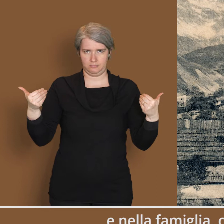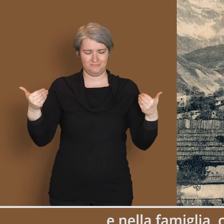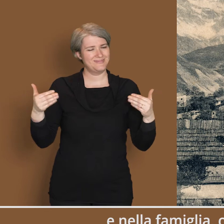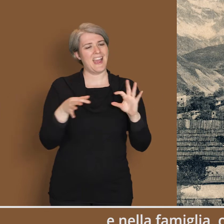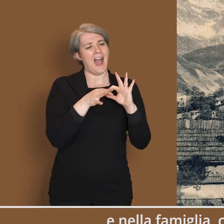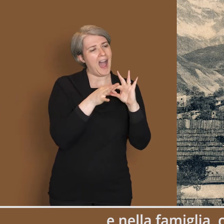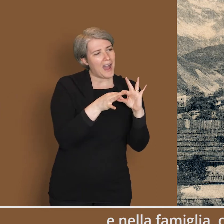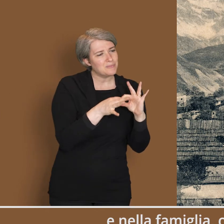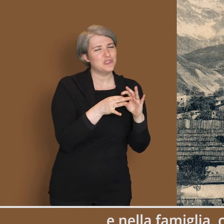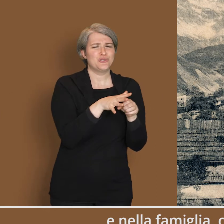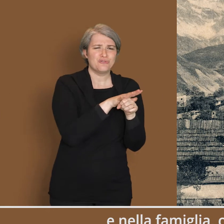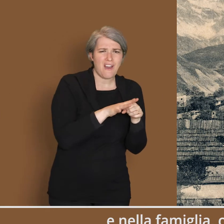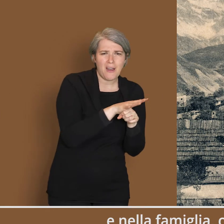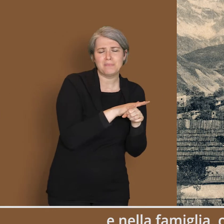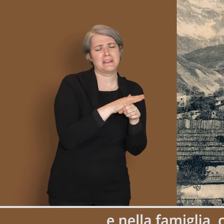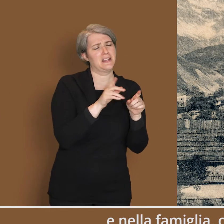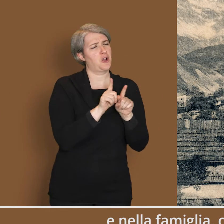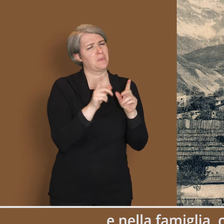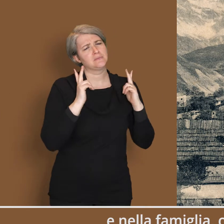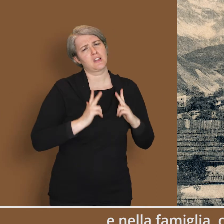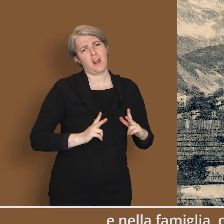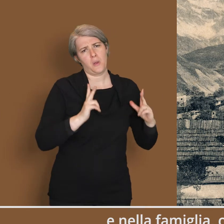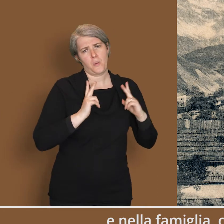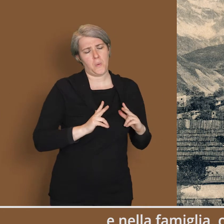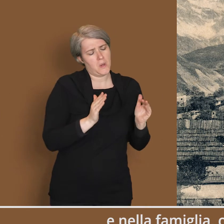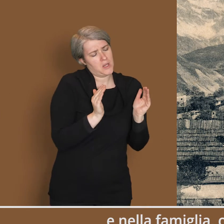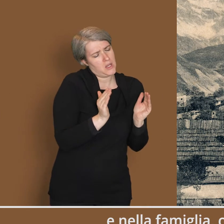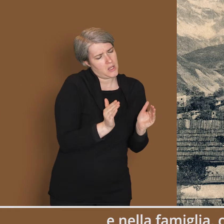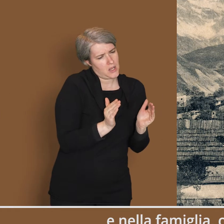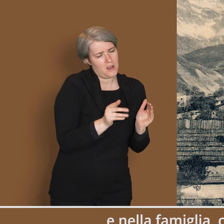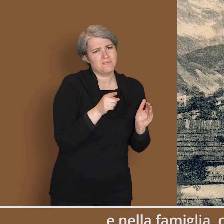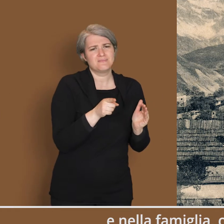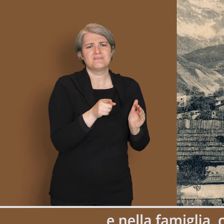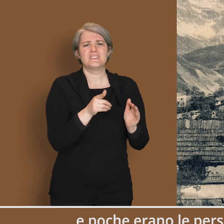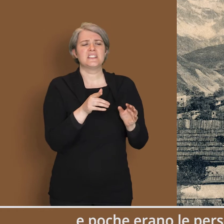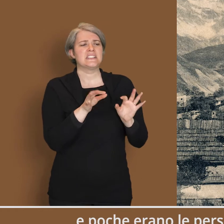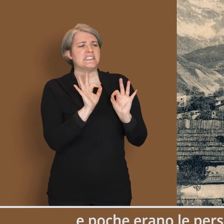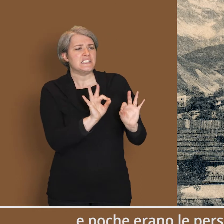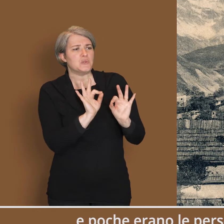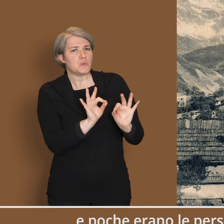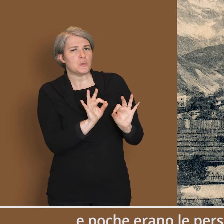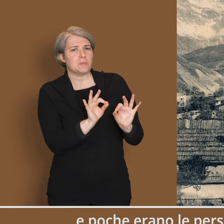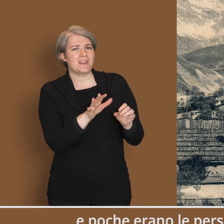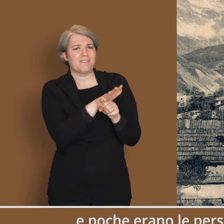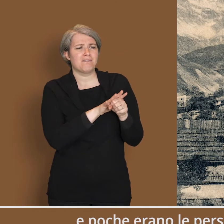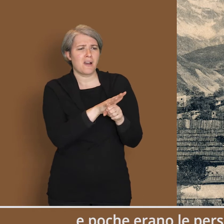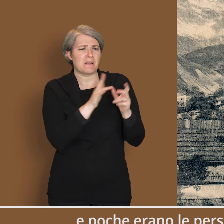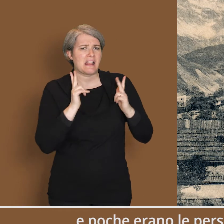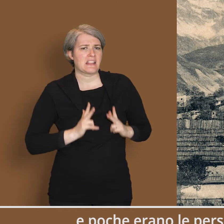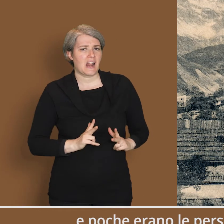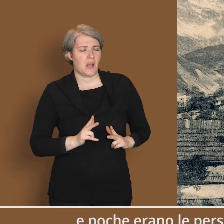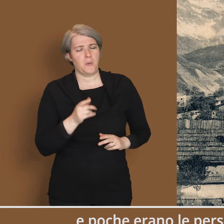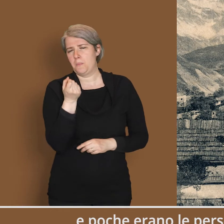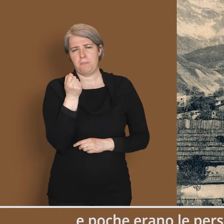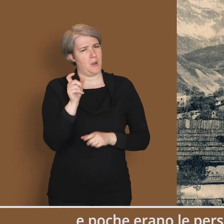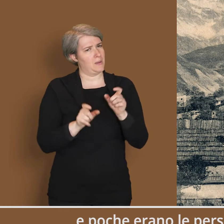E nella famiglia, come negli amici più cari, trovava la tranquillità a cui aspirava, e poche erano le persone che potevano